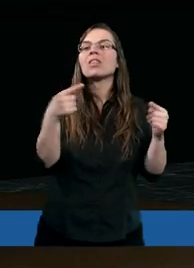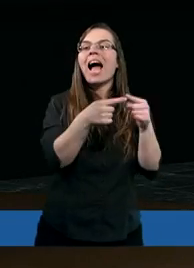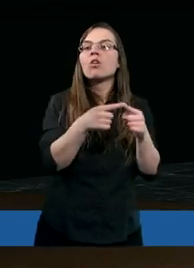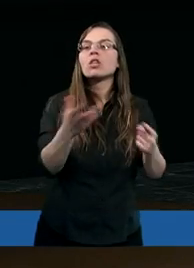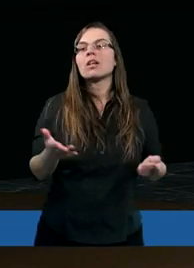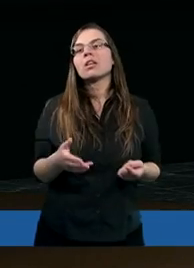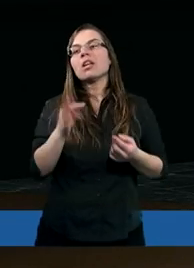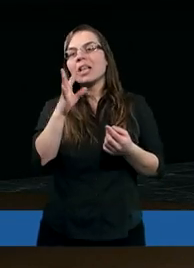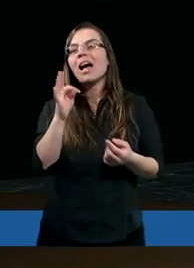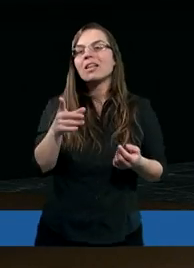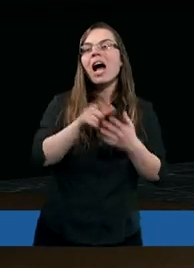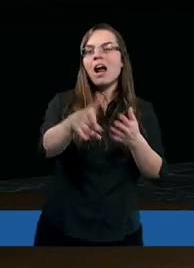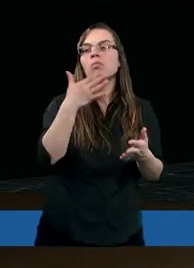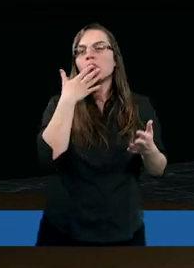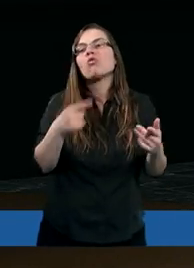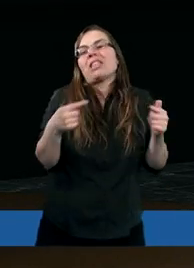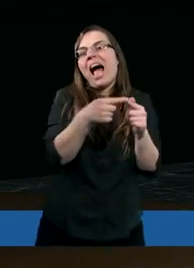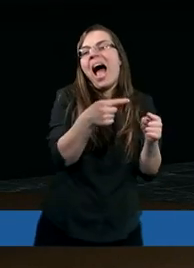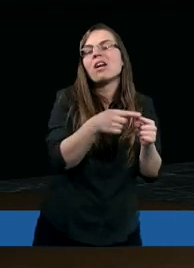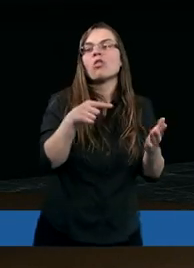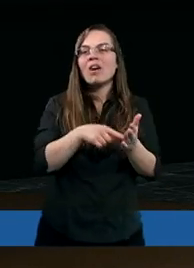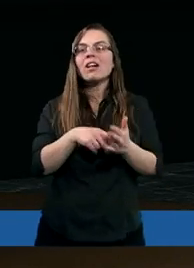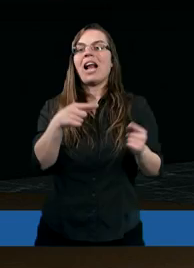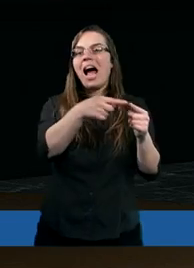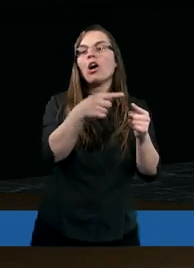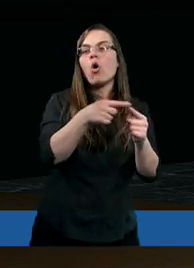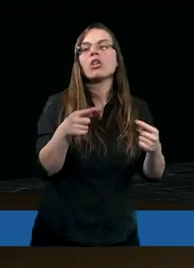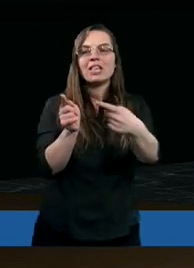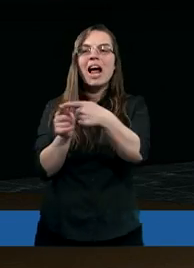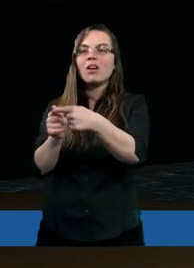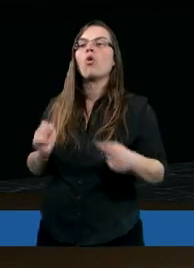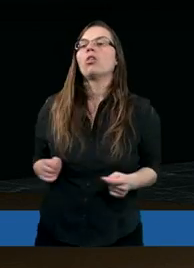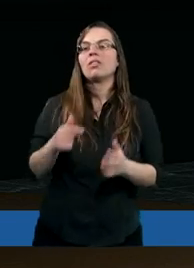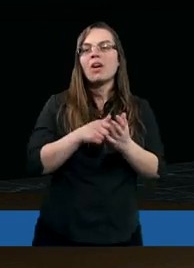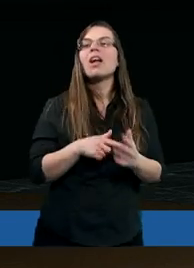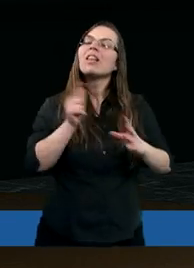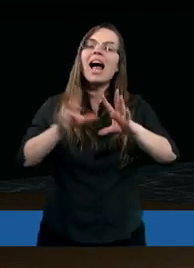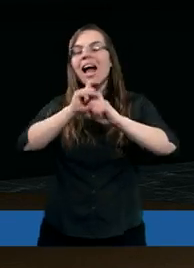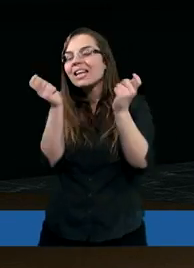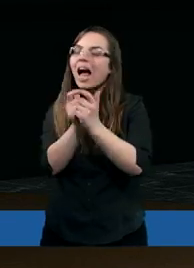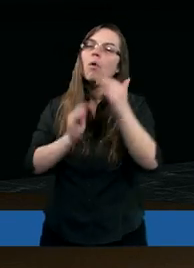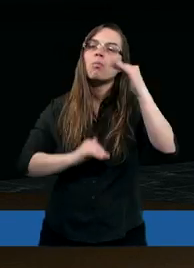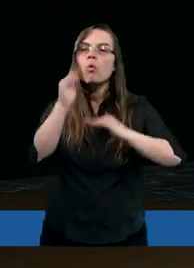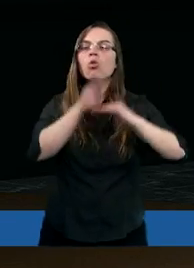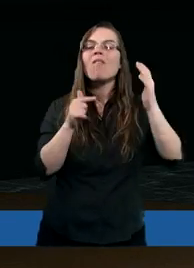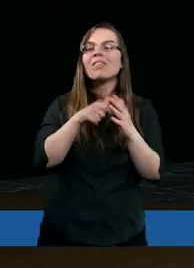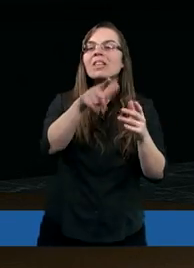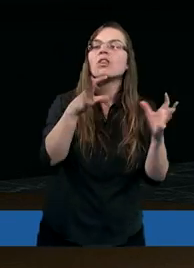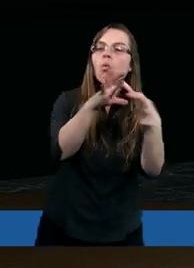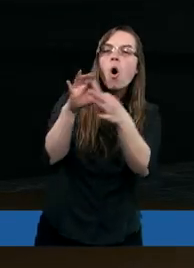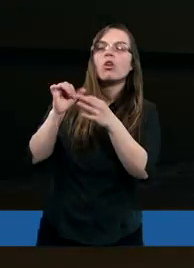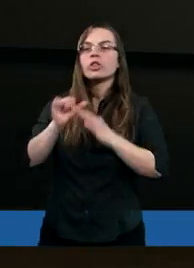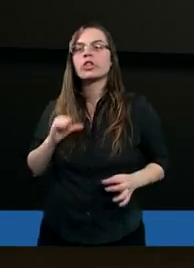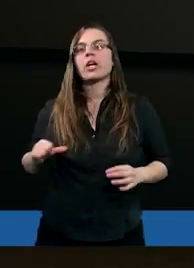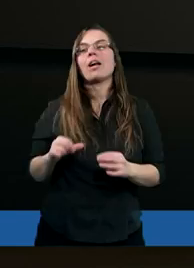Winkiel? No tak, ale to się mówi winkiel, narożnik. Od niego się zaczyna całą budowę domu. I